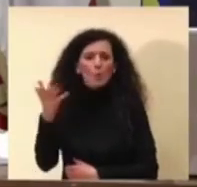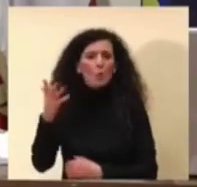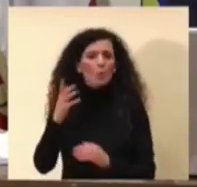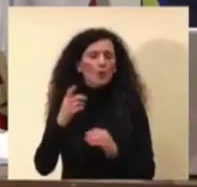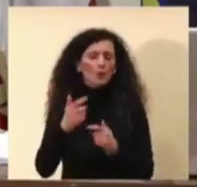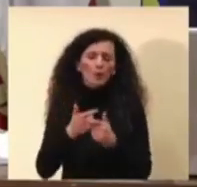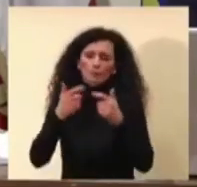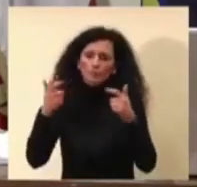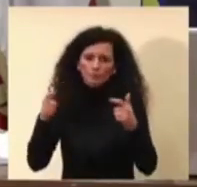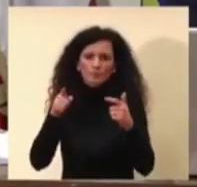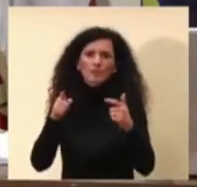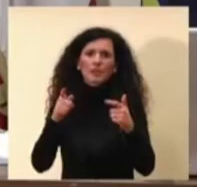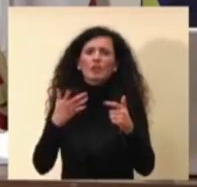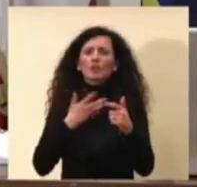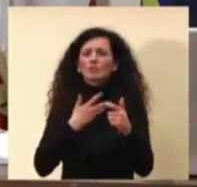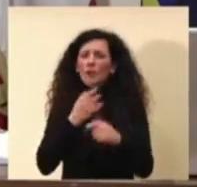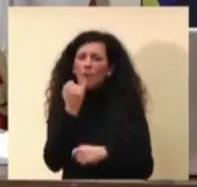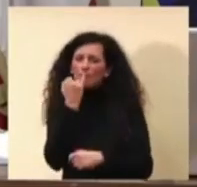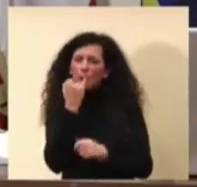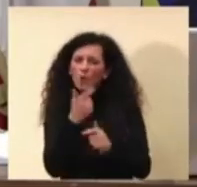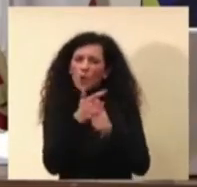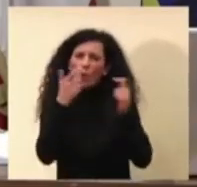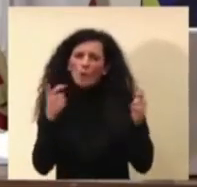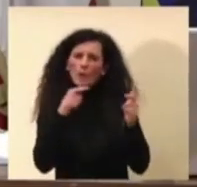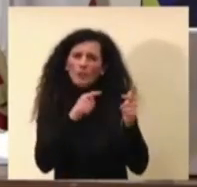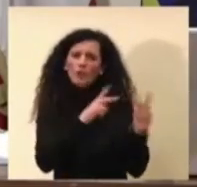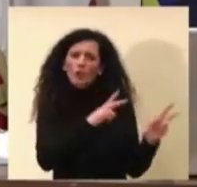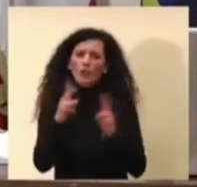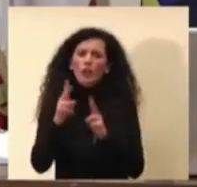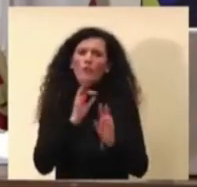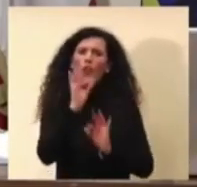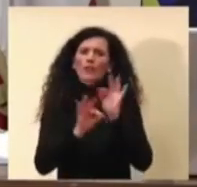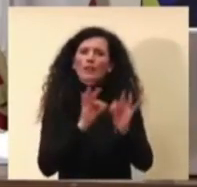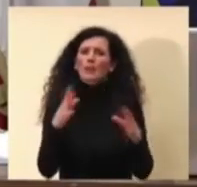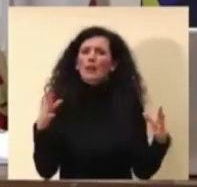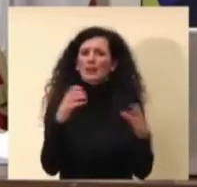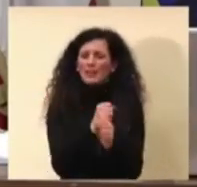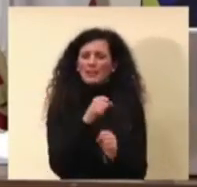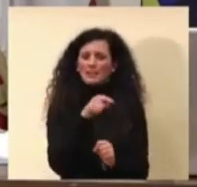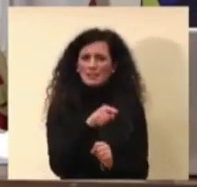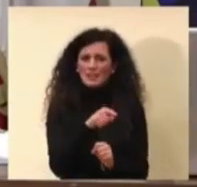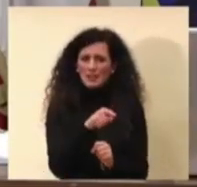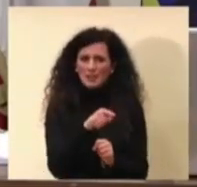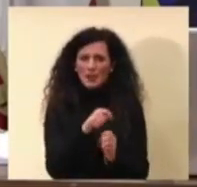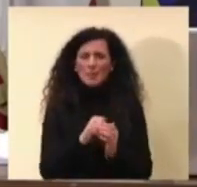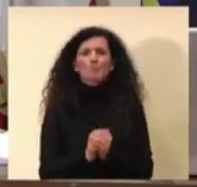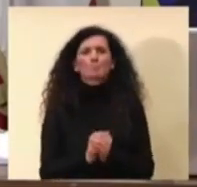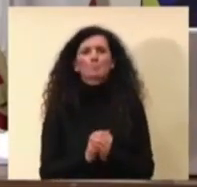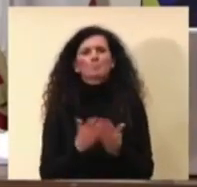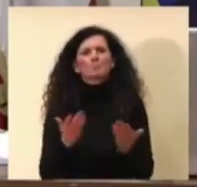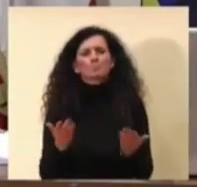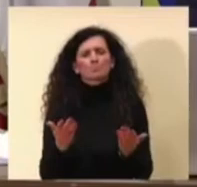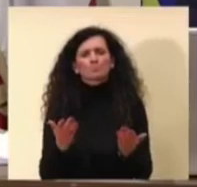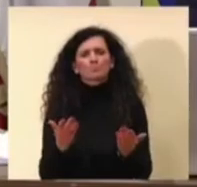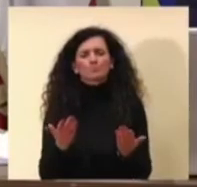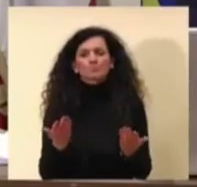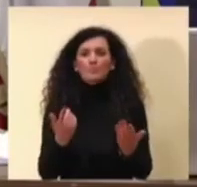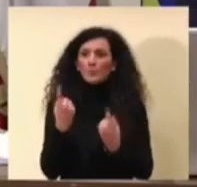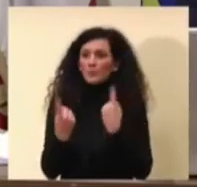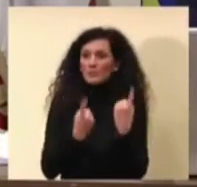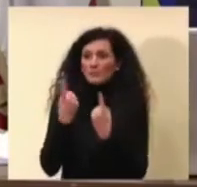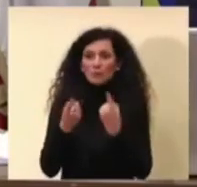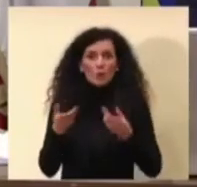piccolo aumento anche dei ricoveri in terapia intensiva. diciamo che la situazione è come